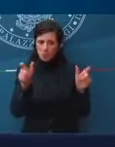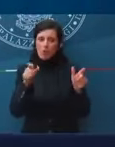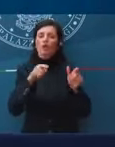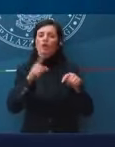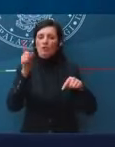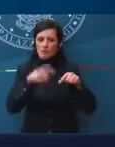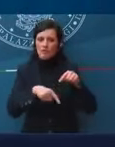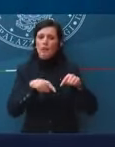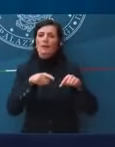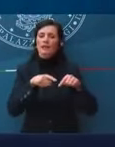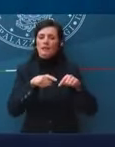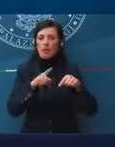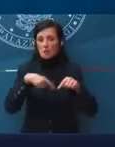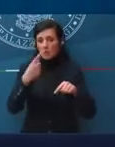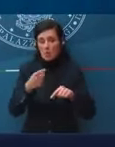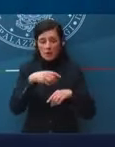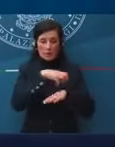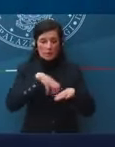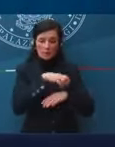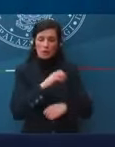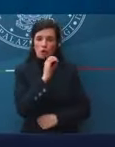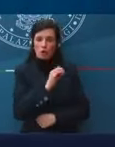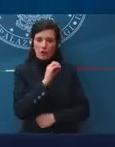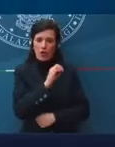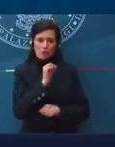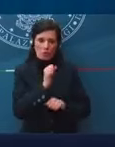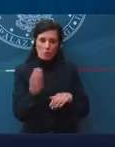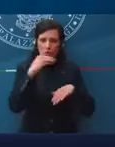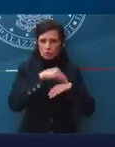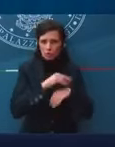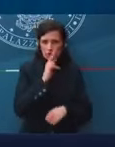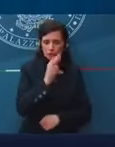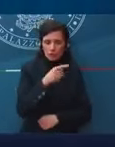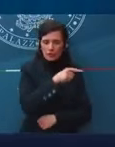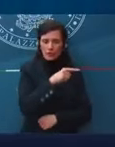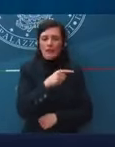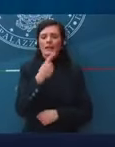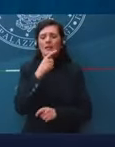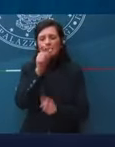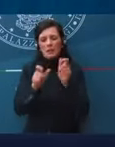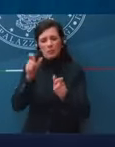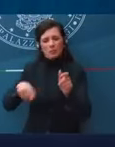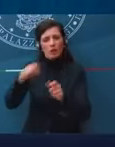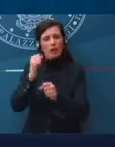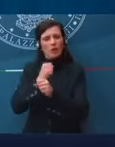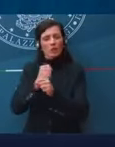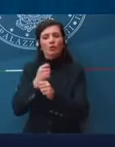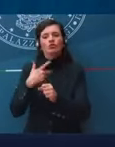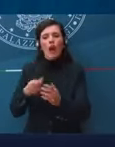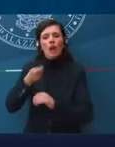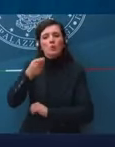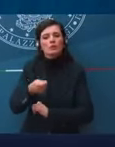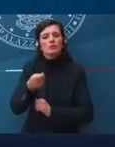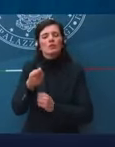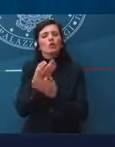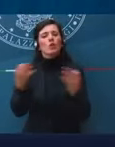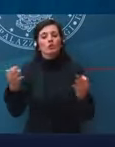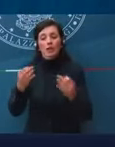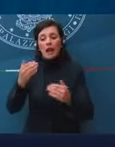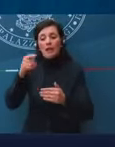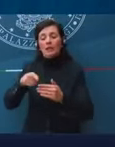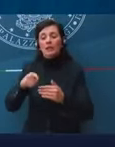il Ministro Orlando integrerà la mia risposta, ma per quei lavoratori che sono accompagnati dagli ammortizzatori ordinari per giugno,